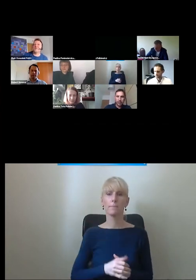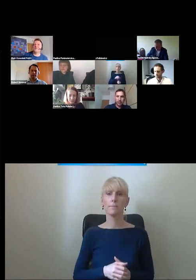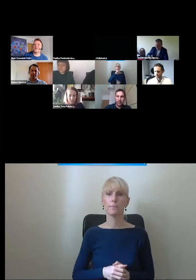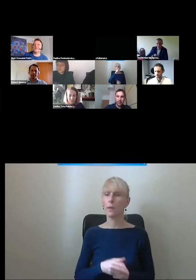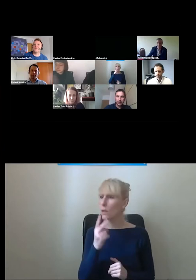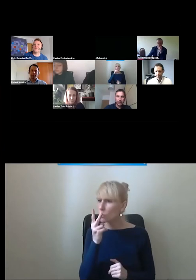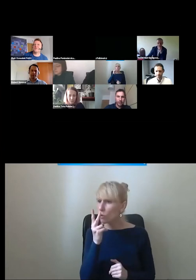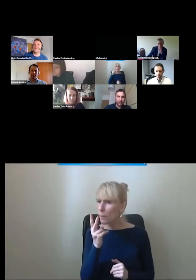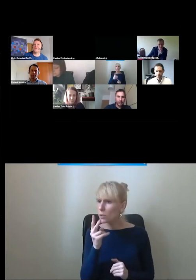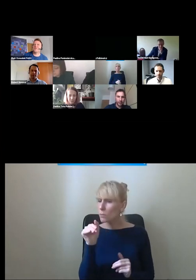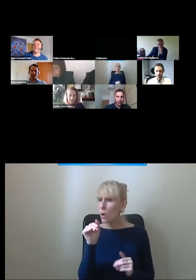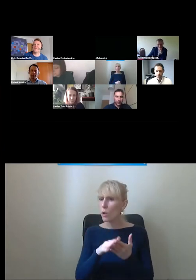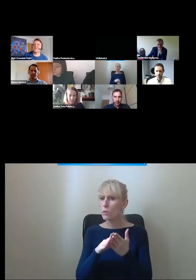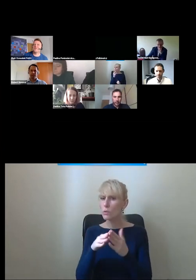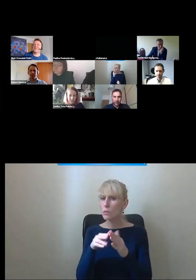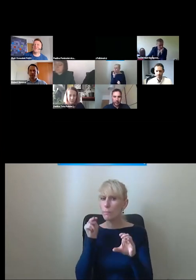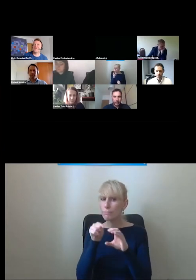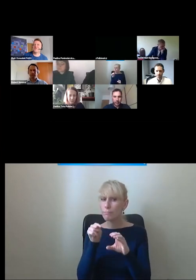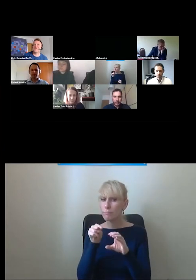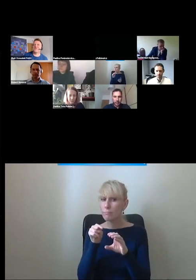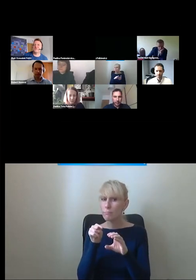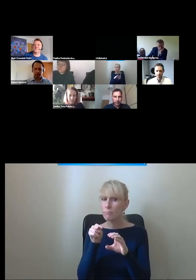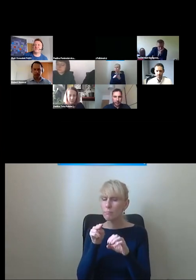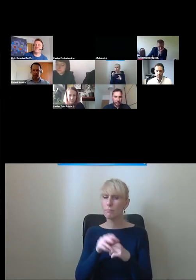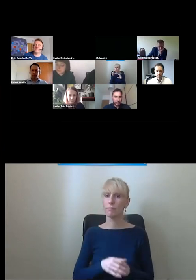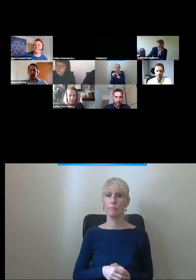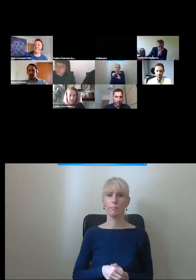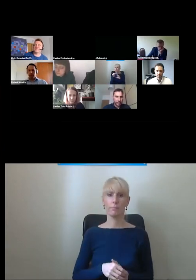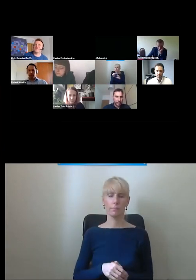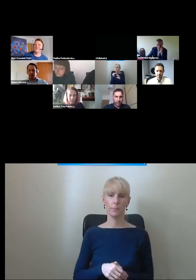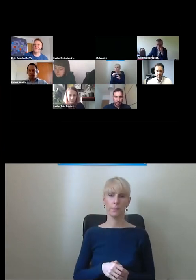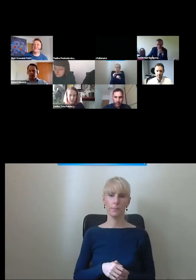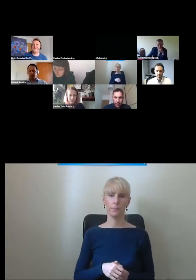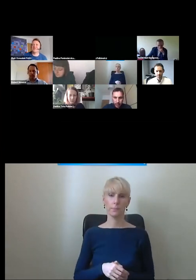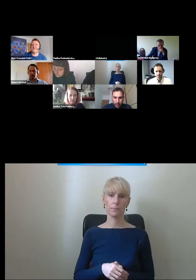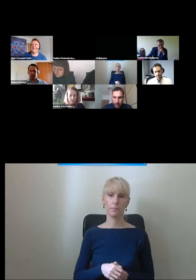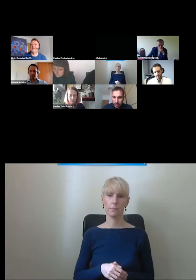Zobacz, czy nie masz fizycznie wyciszonego mikrofonu na przykład.